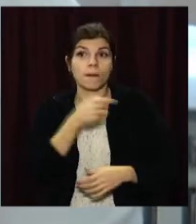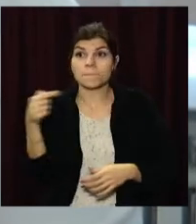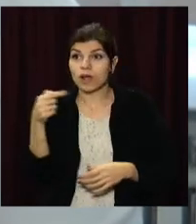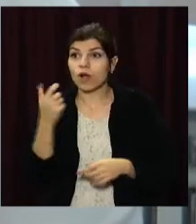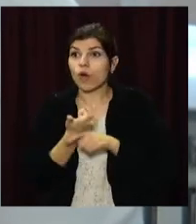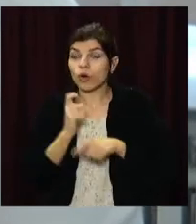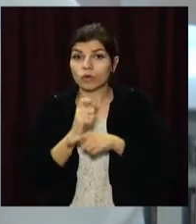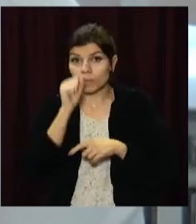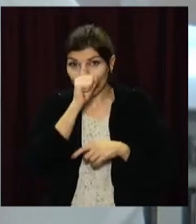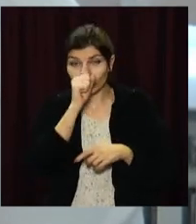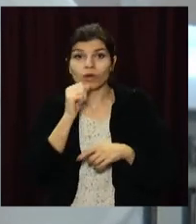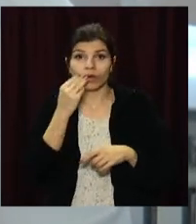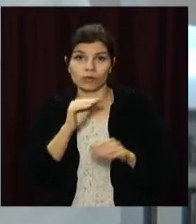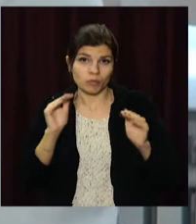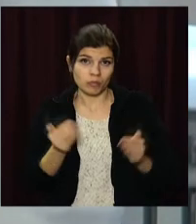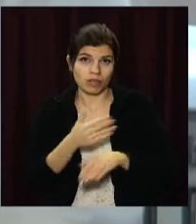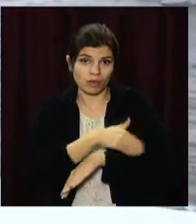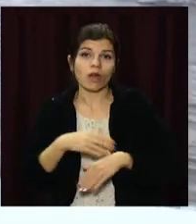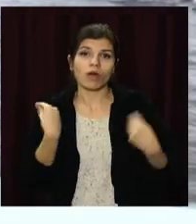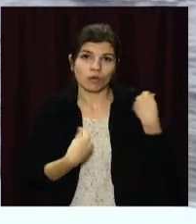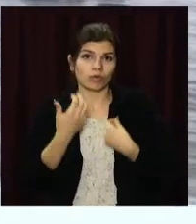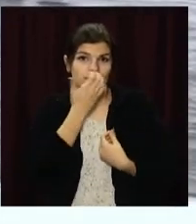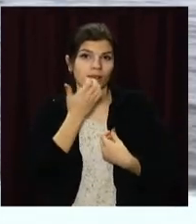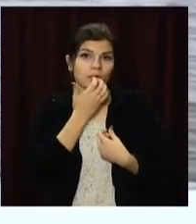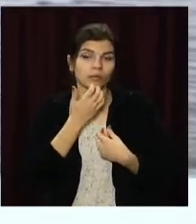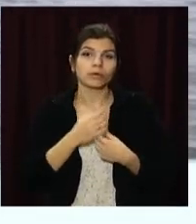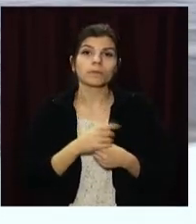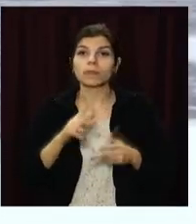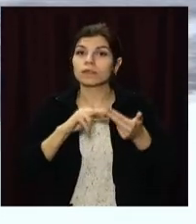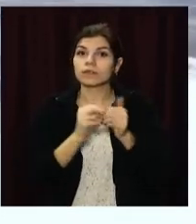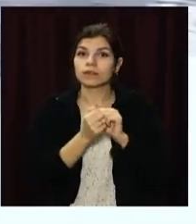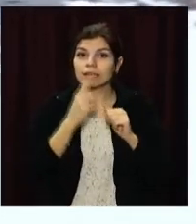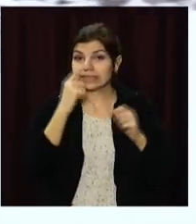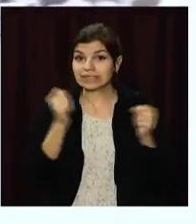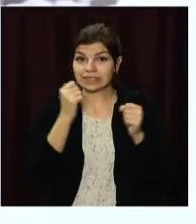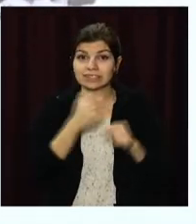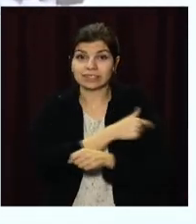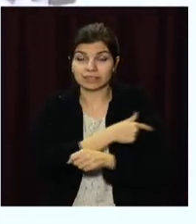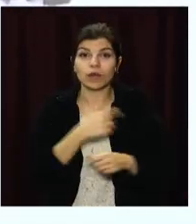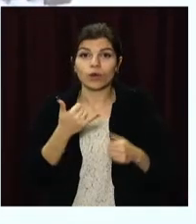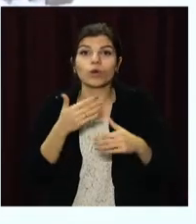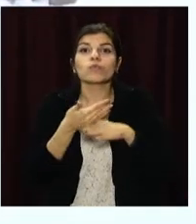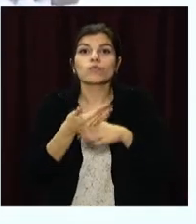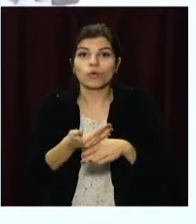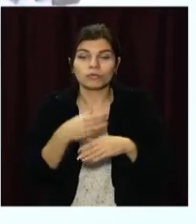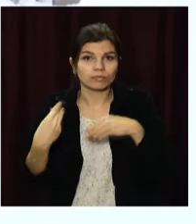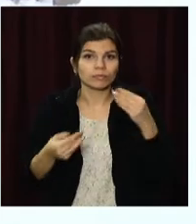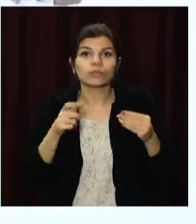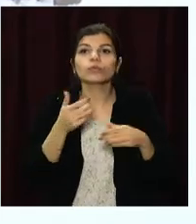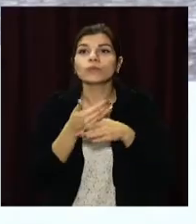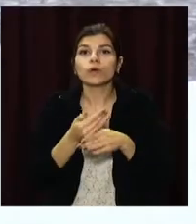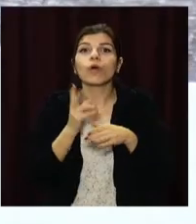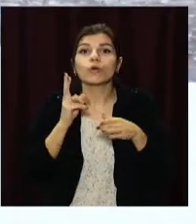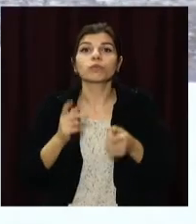на вулиці і тепло одягатися. У Кам'янському за зимовий сезон медики надають допомогу сотням громадян, які